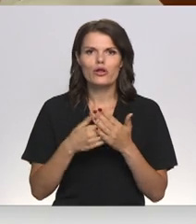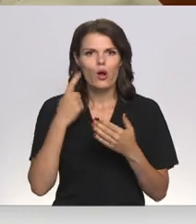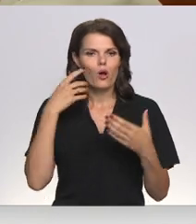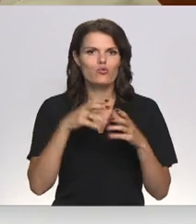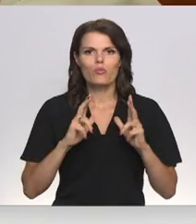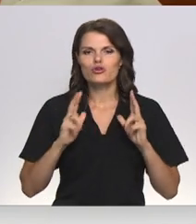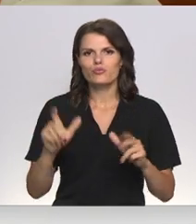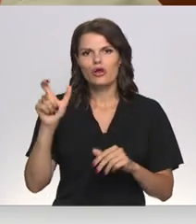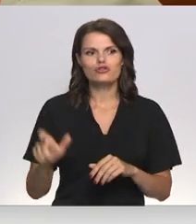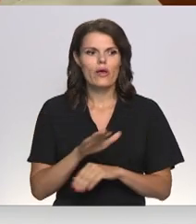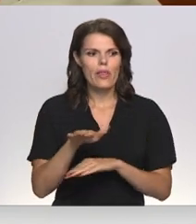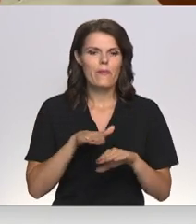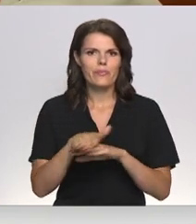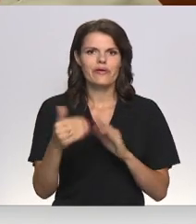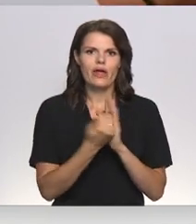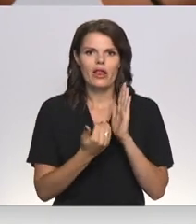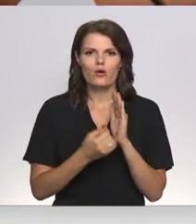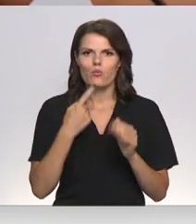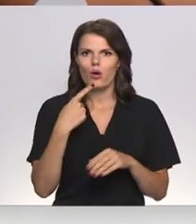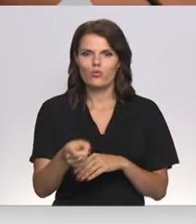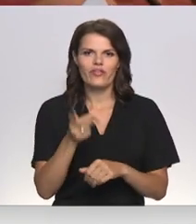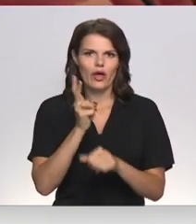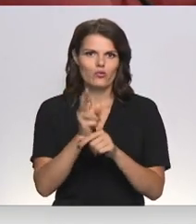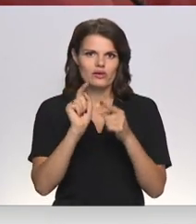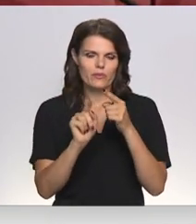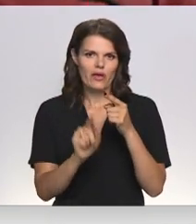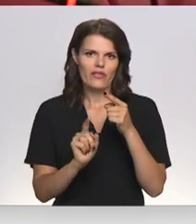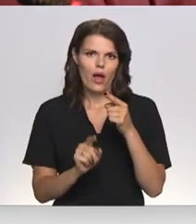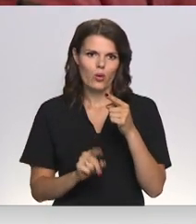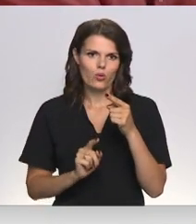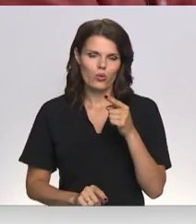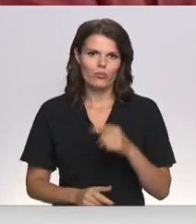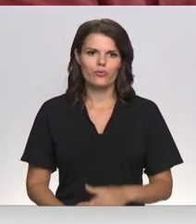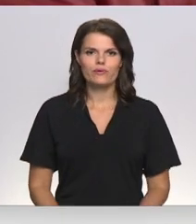nepildi likumos noteikto spienākumus. Madara Līdzīte Gustavs Kukainis, Latvijas televīzija.